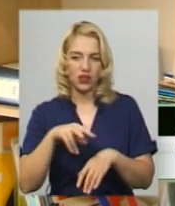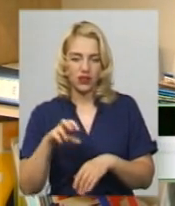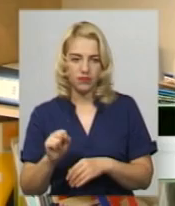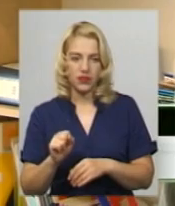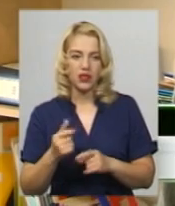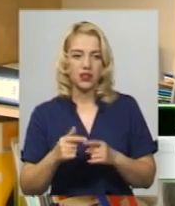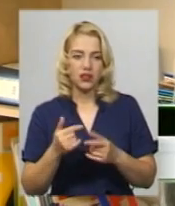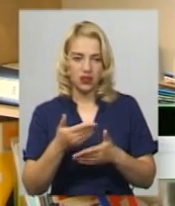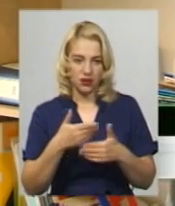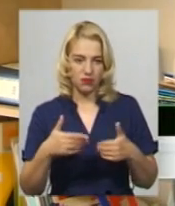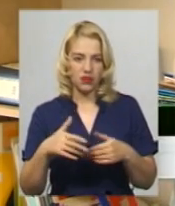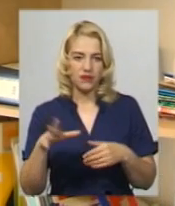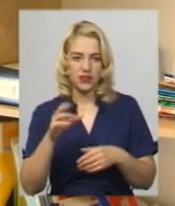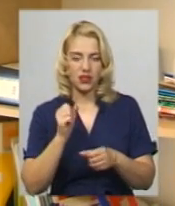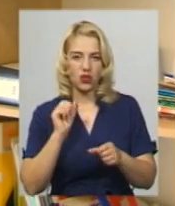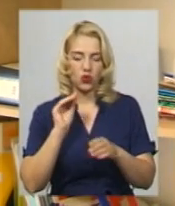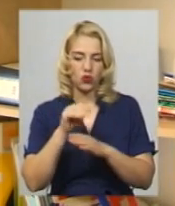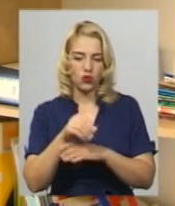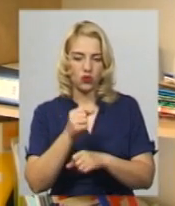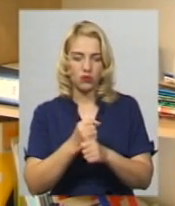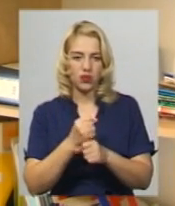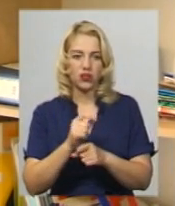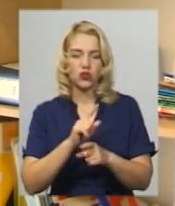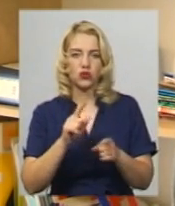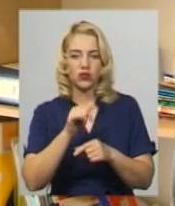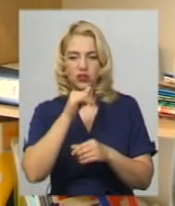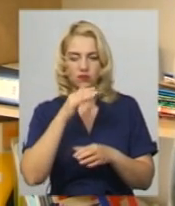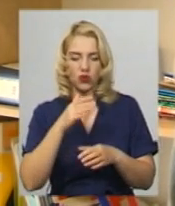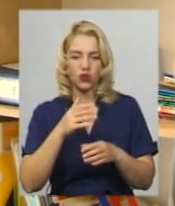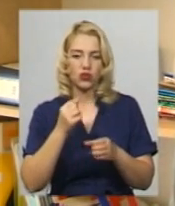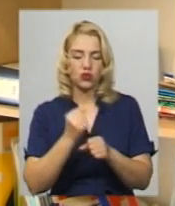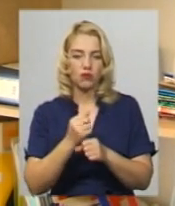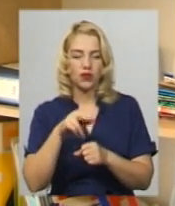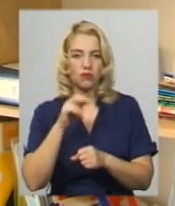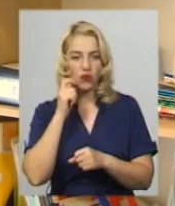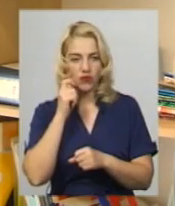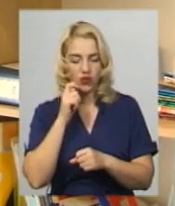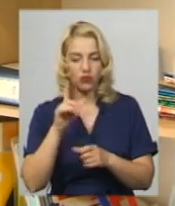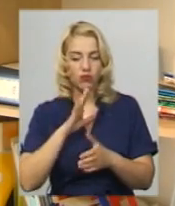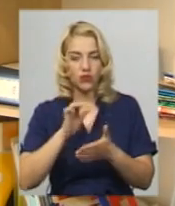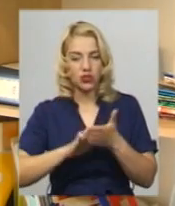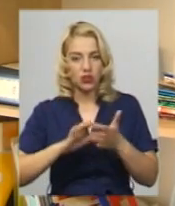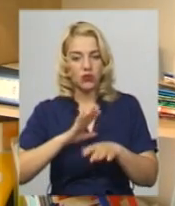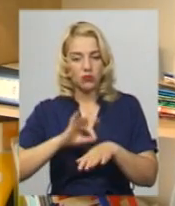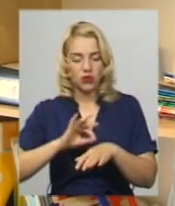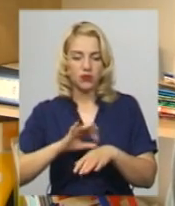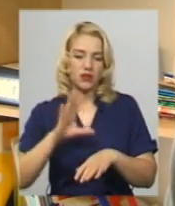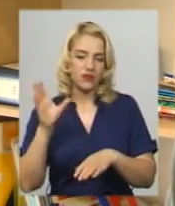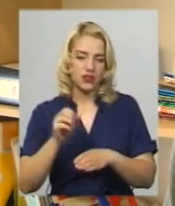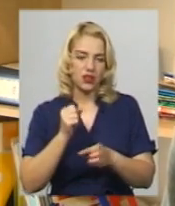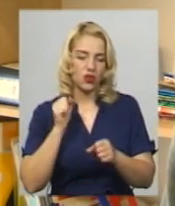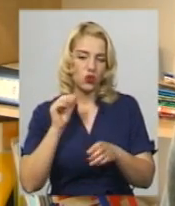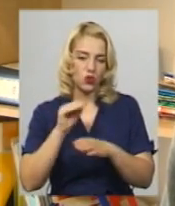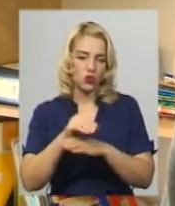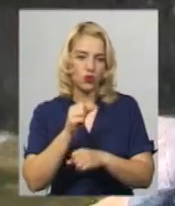і ми все доробили. Тобто те, що ми не змогли по віку зробити так, як вона хворіла, на даний момент все повністю ми доробили і